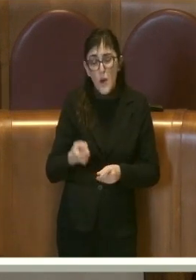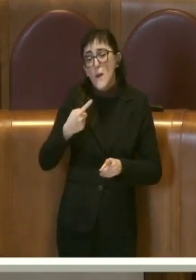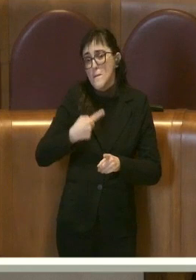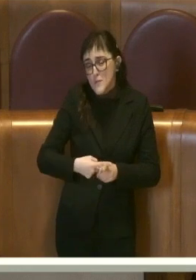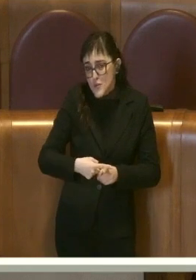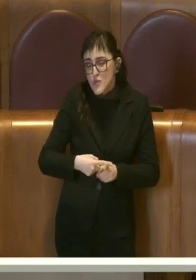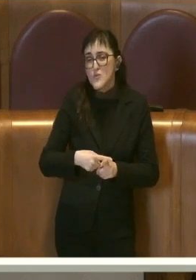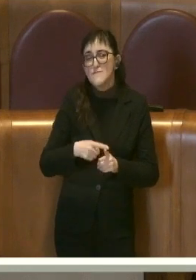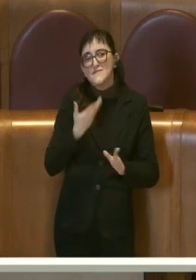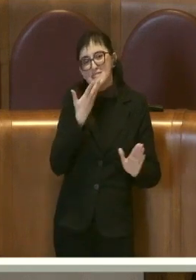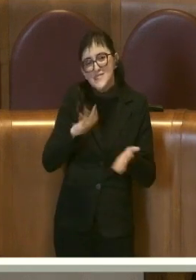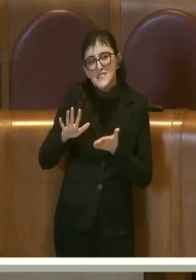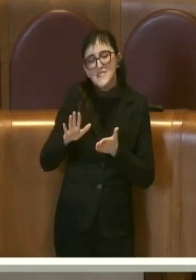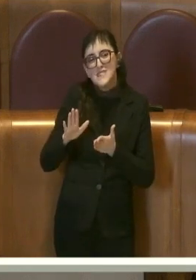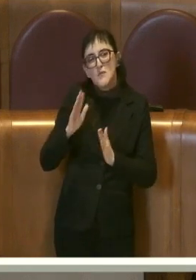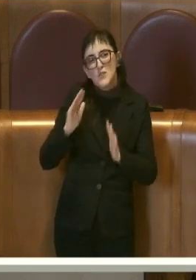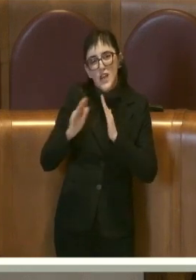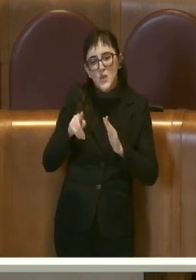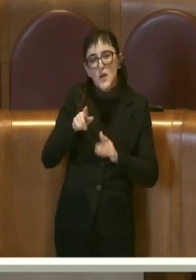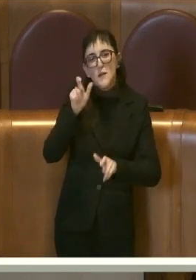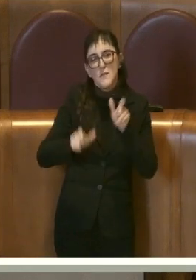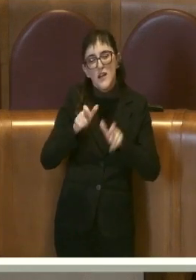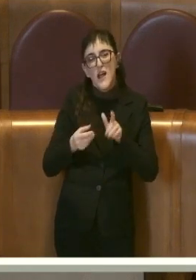orario di lavoro oltre le ore stabilite. Grazie.